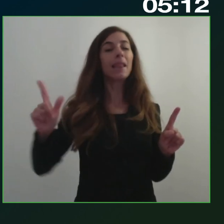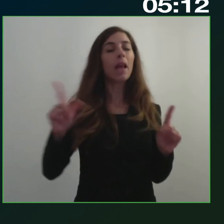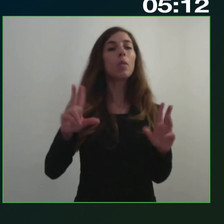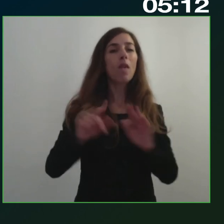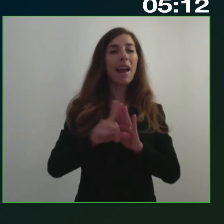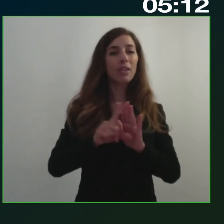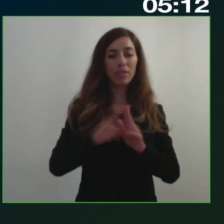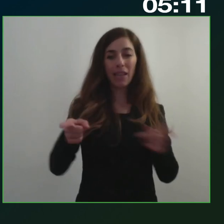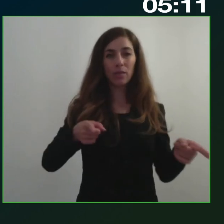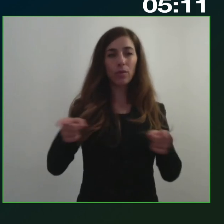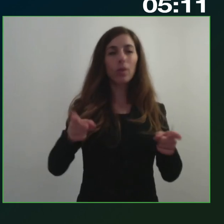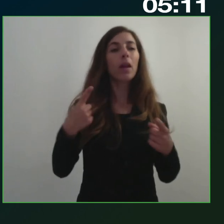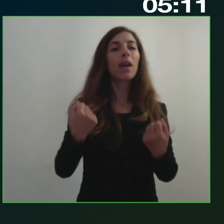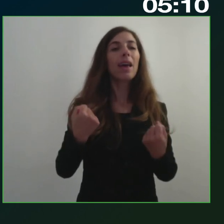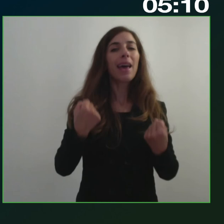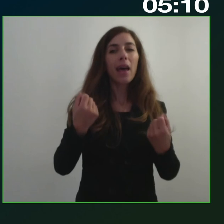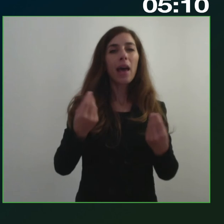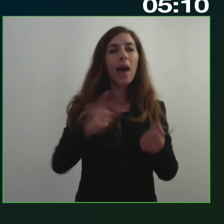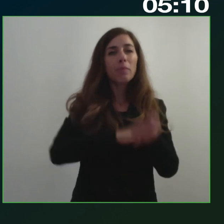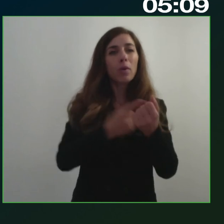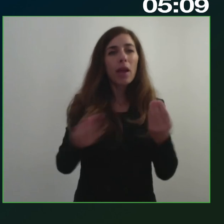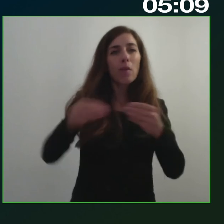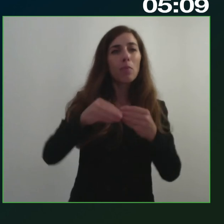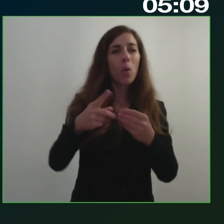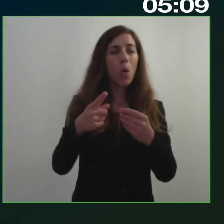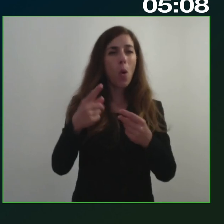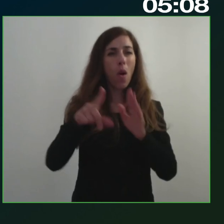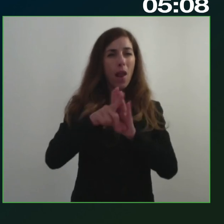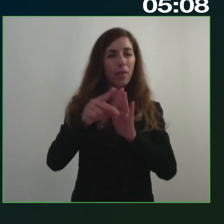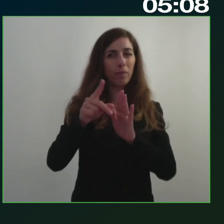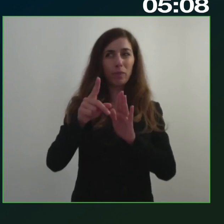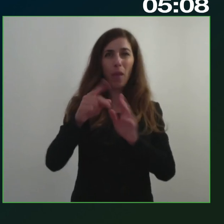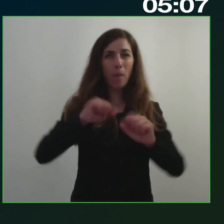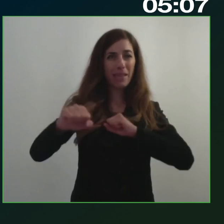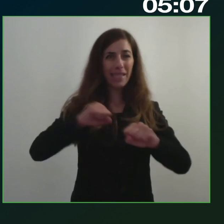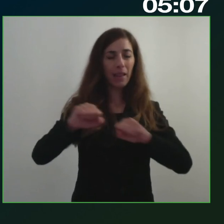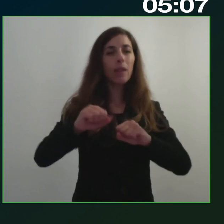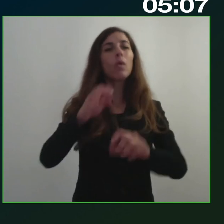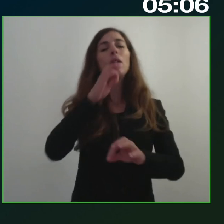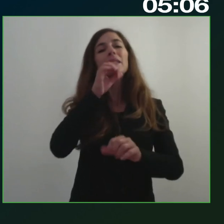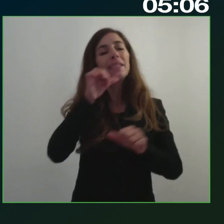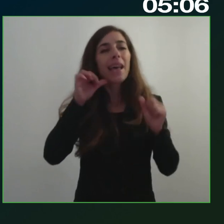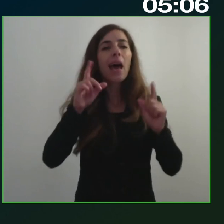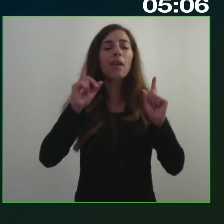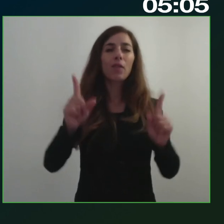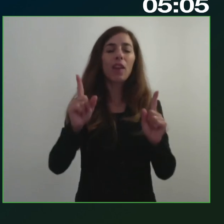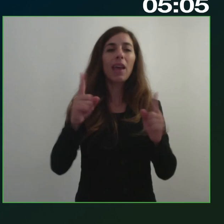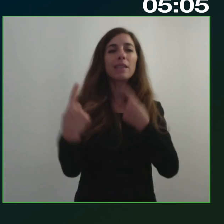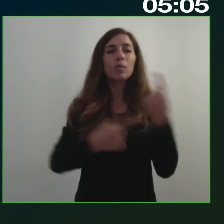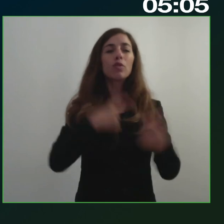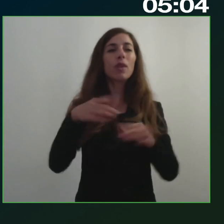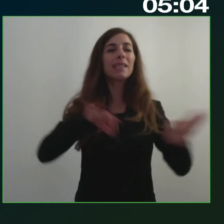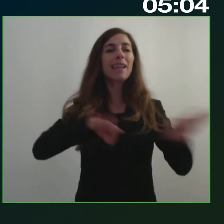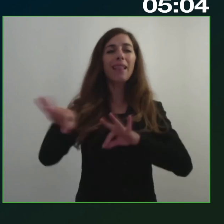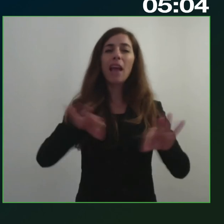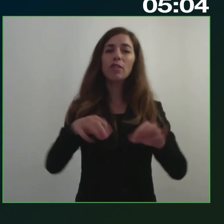amministrativo per il prossimo periodo richiede un quadro strategico solido per lo sviluppo delle capacità amministrative